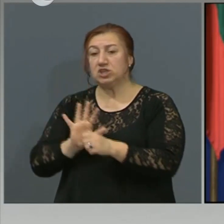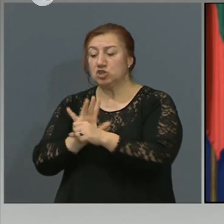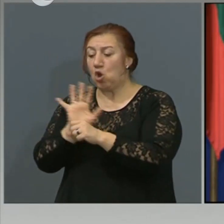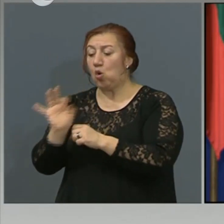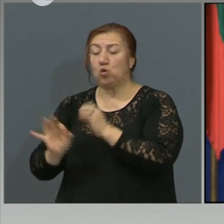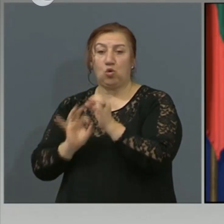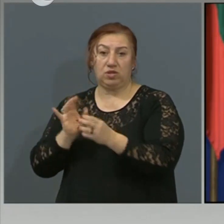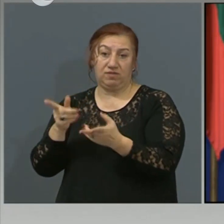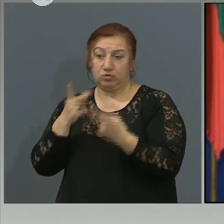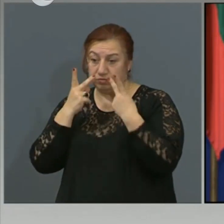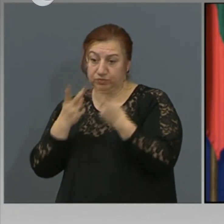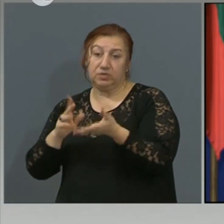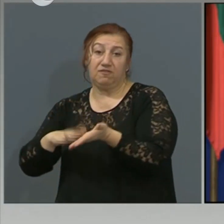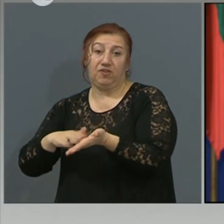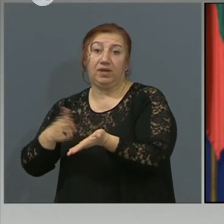установени.